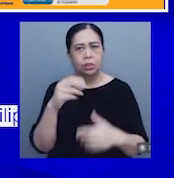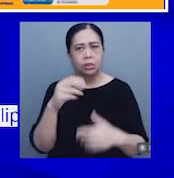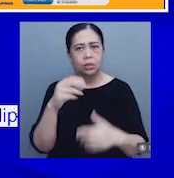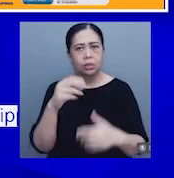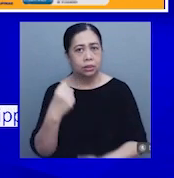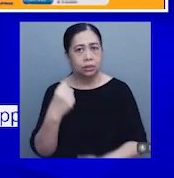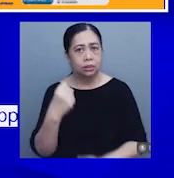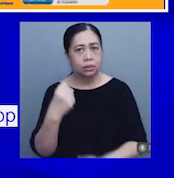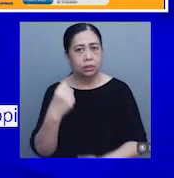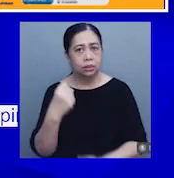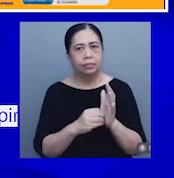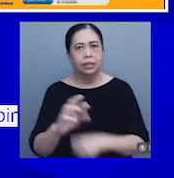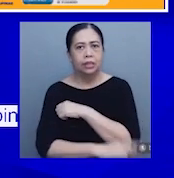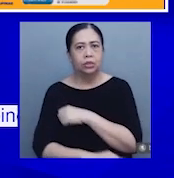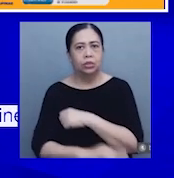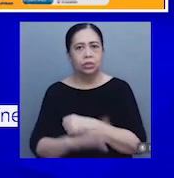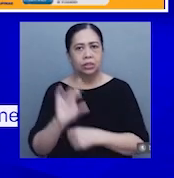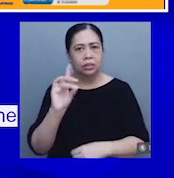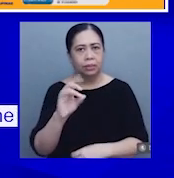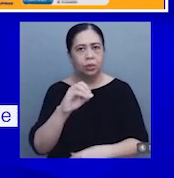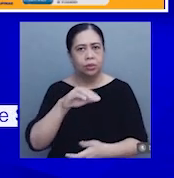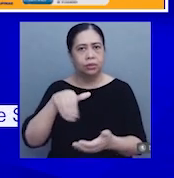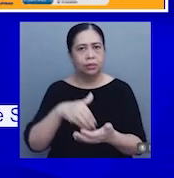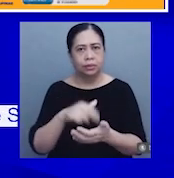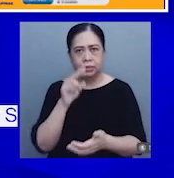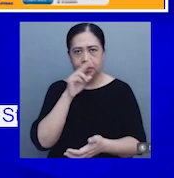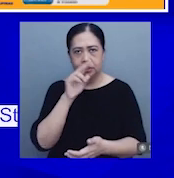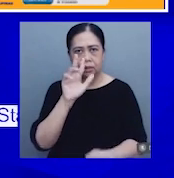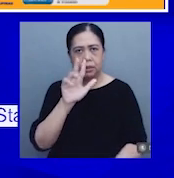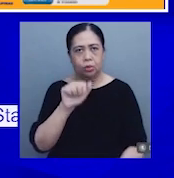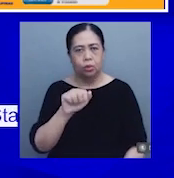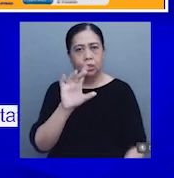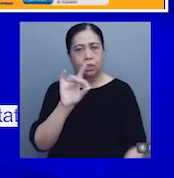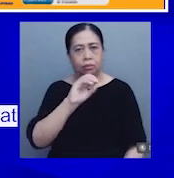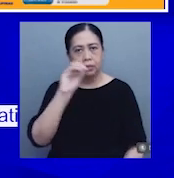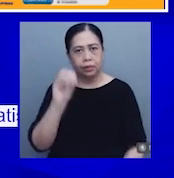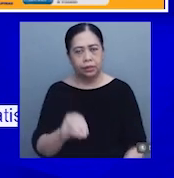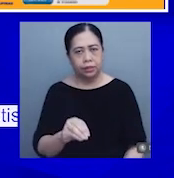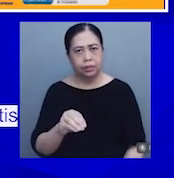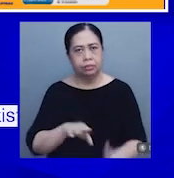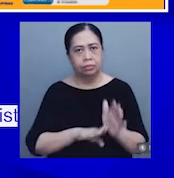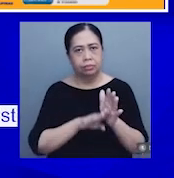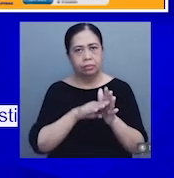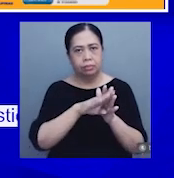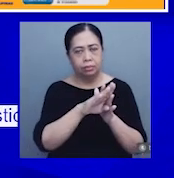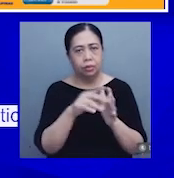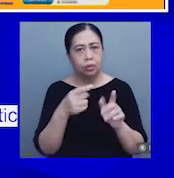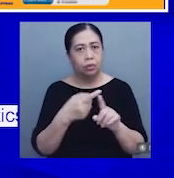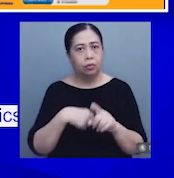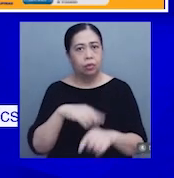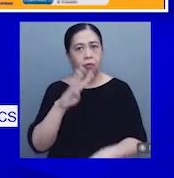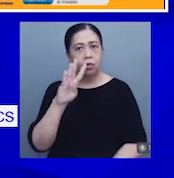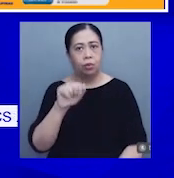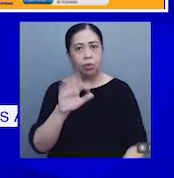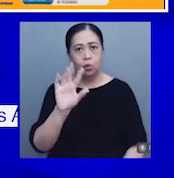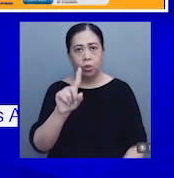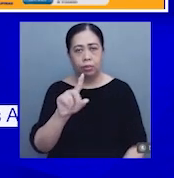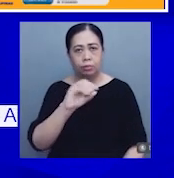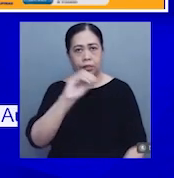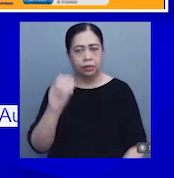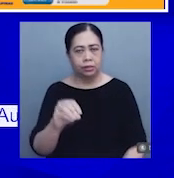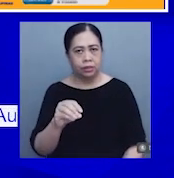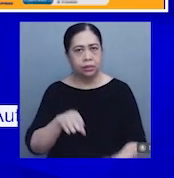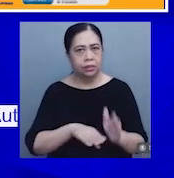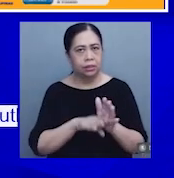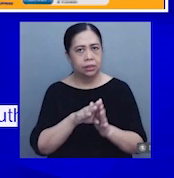7 o Central Visayas, na may 3.8% inflation, mula sa 4.1% inflation